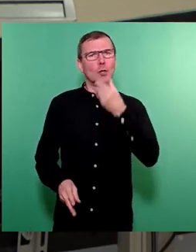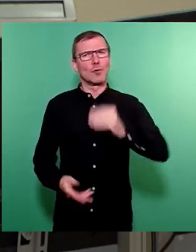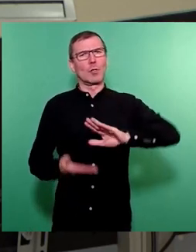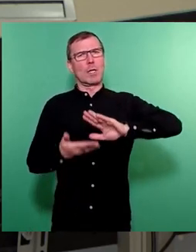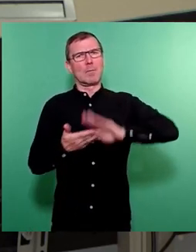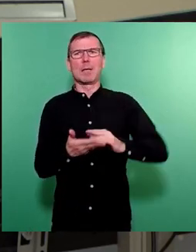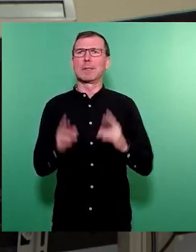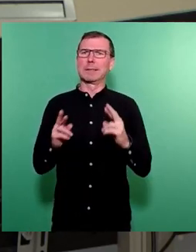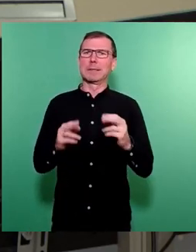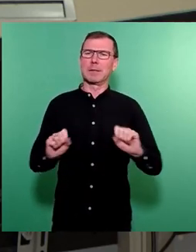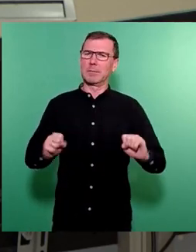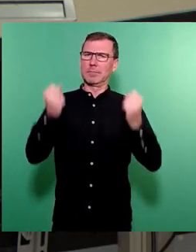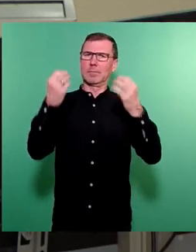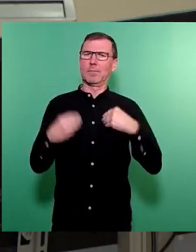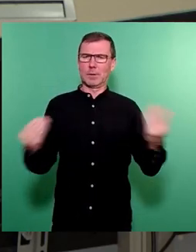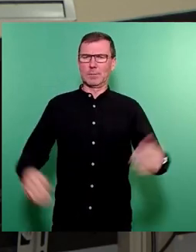sicherer wird.